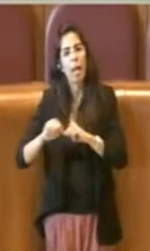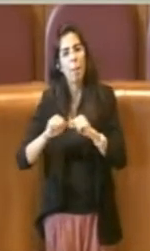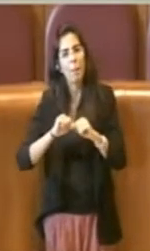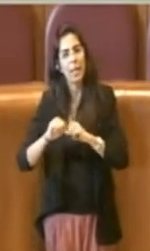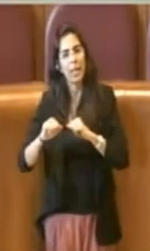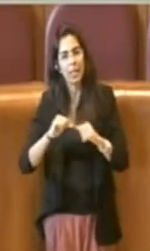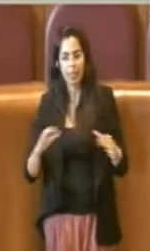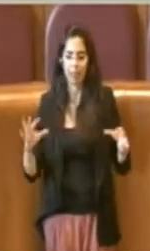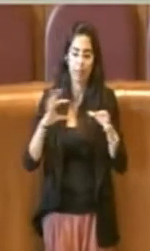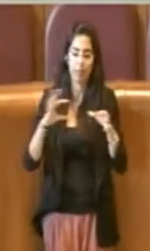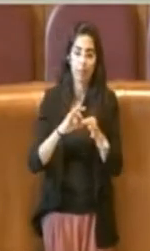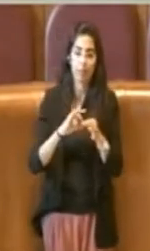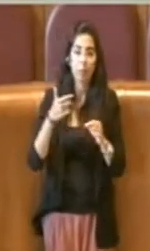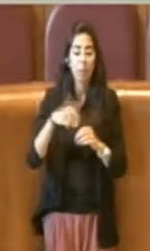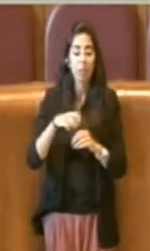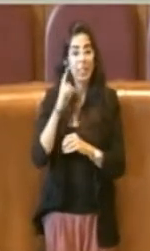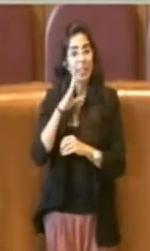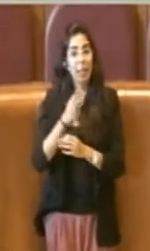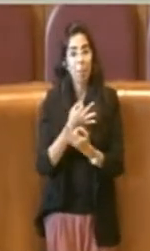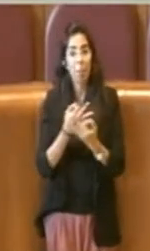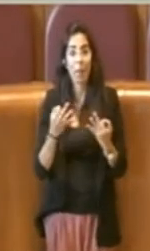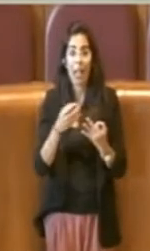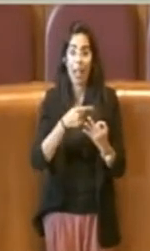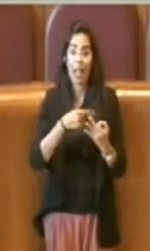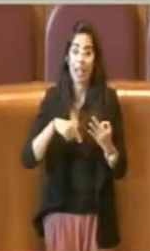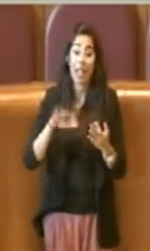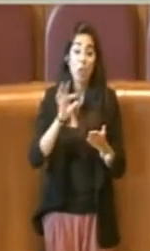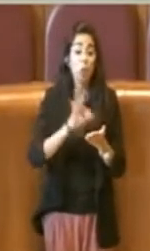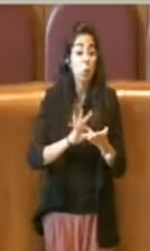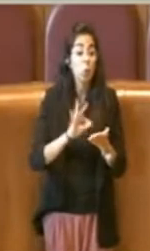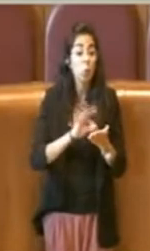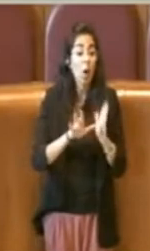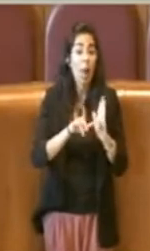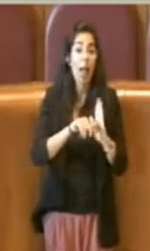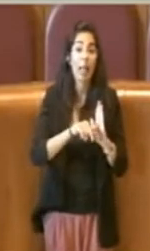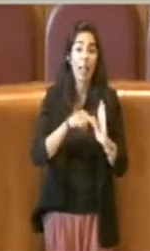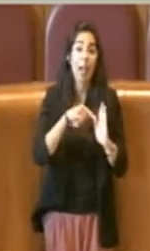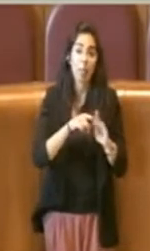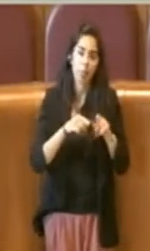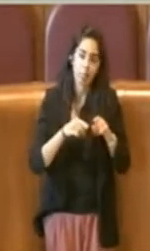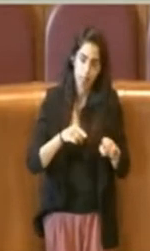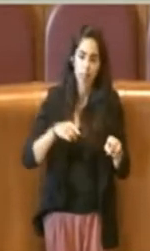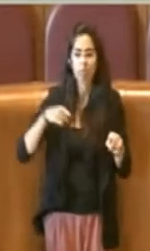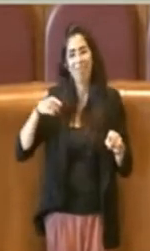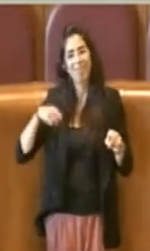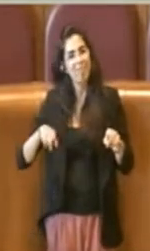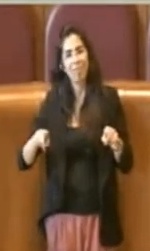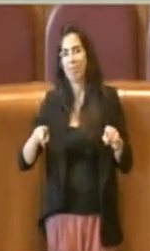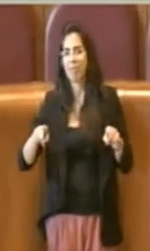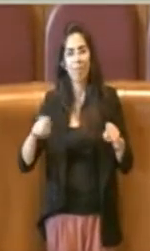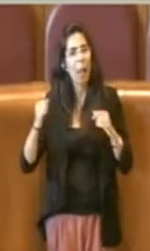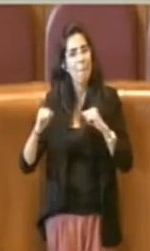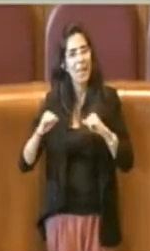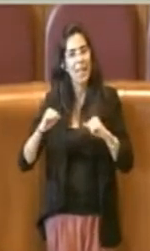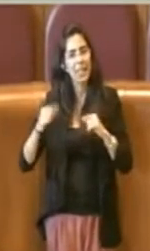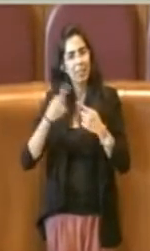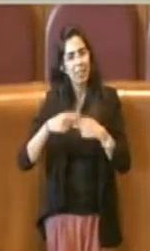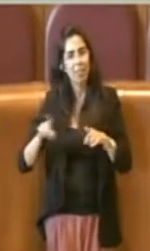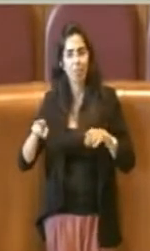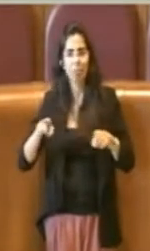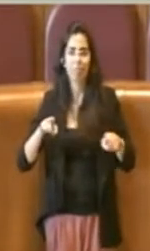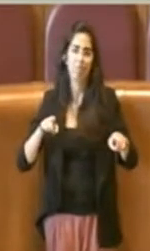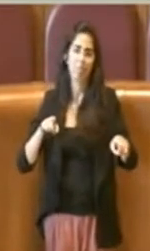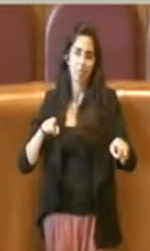perché come ben sappiamo i tempi della scuola marciano in maniera diversa di forme dai tempi di un